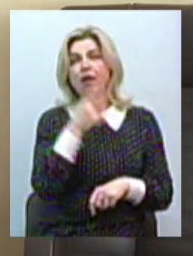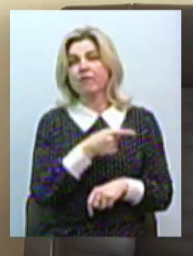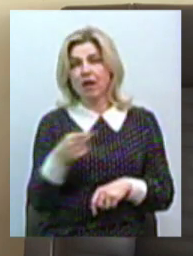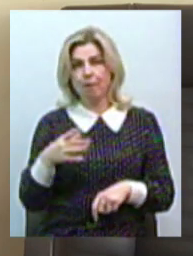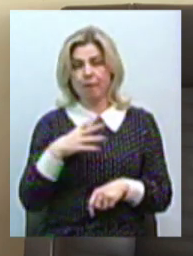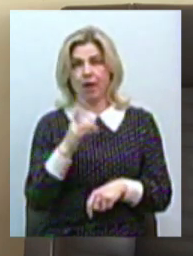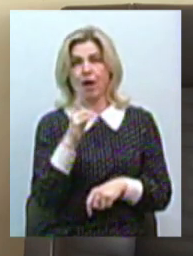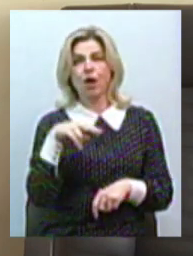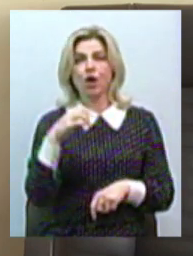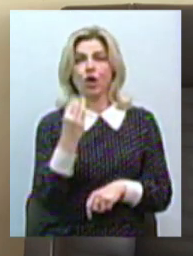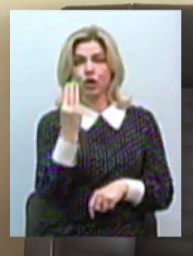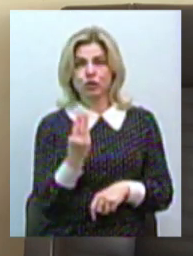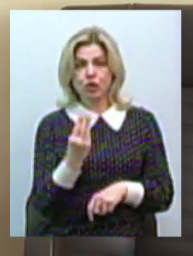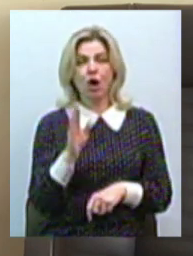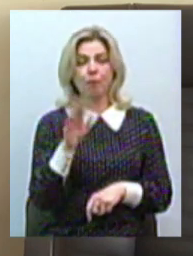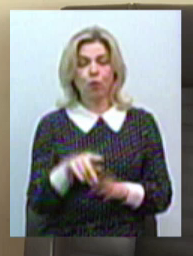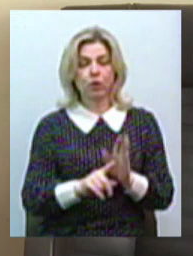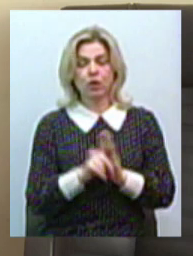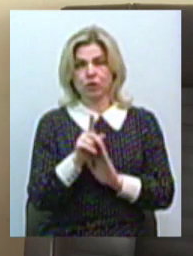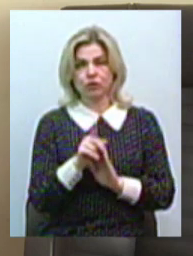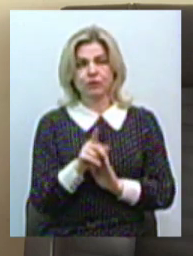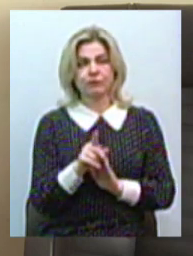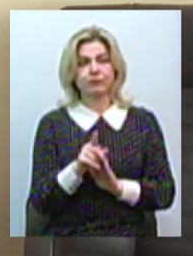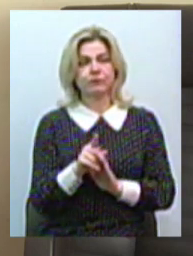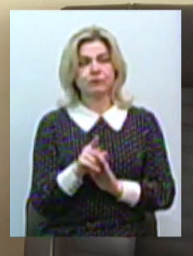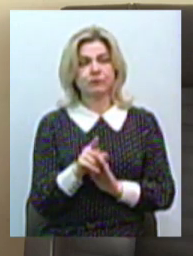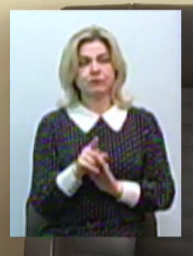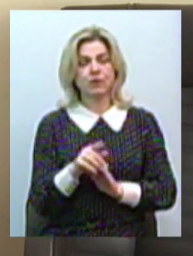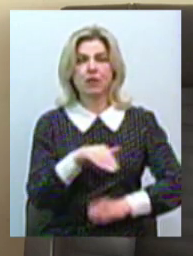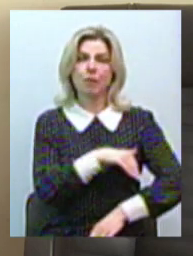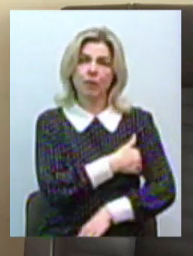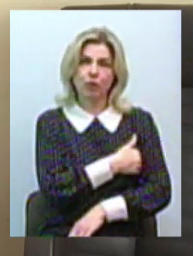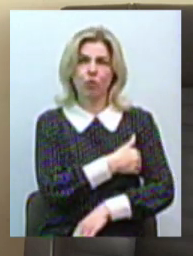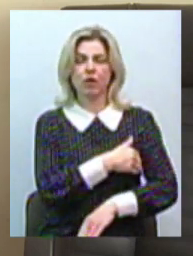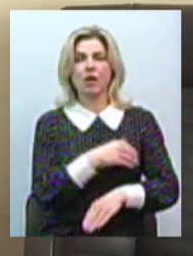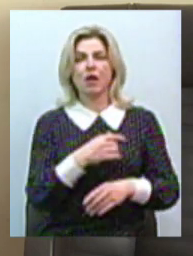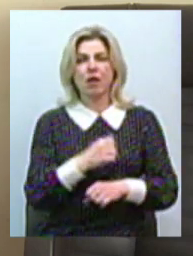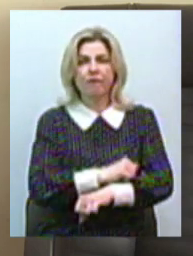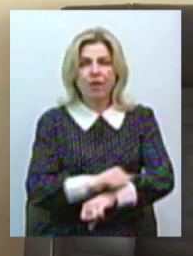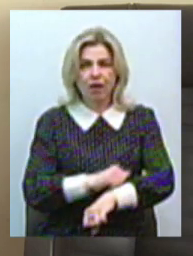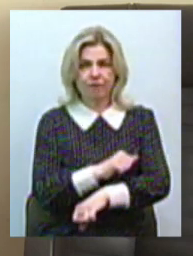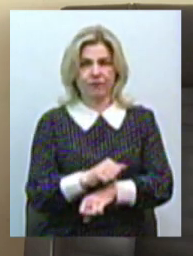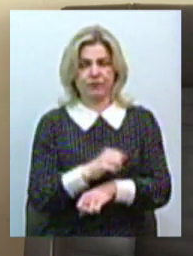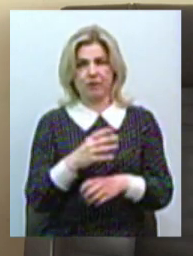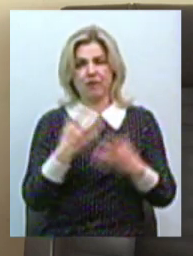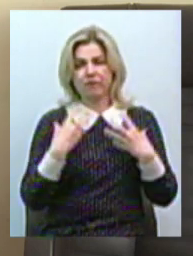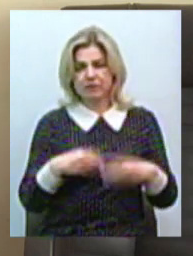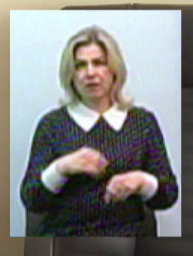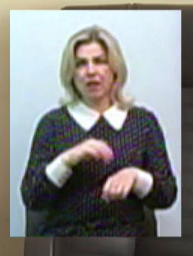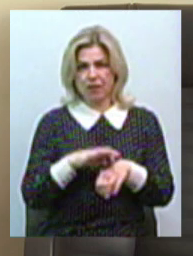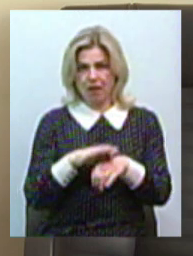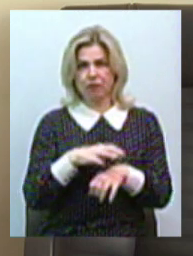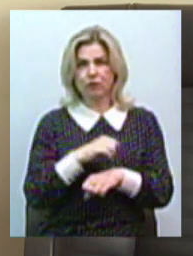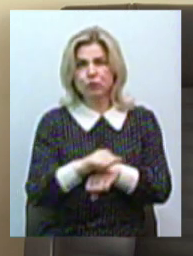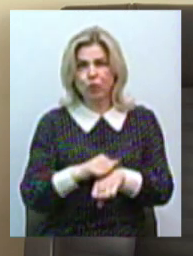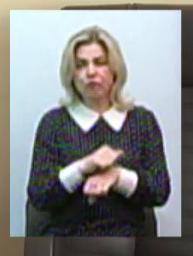кліща. Потім починається якісь температури, ломки в суставах, суглобах. Ось